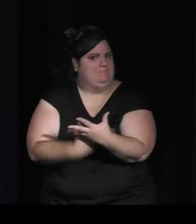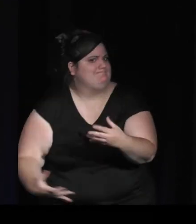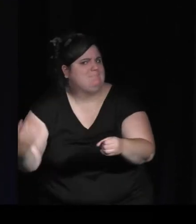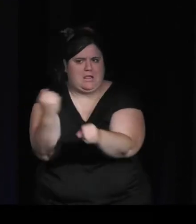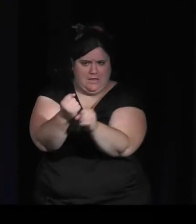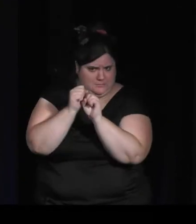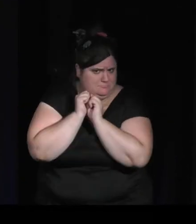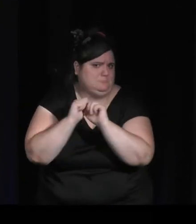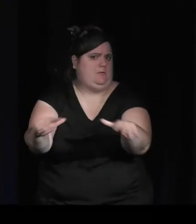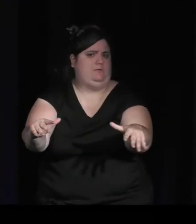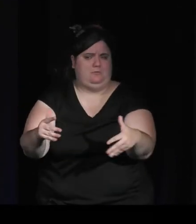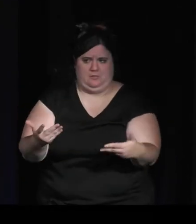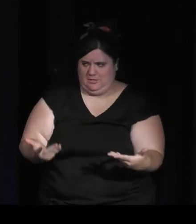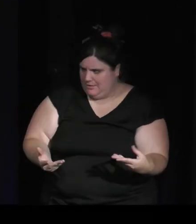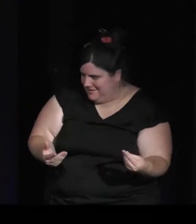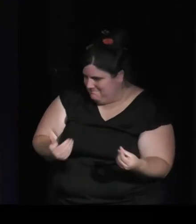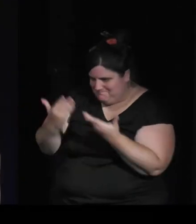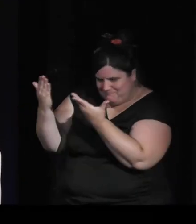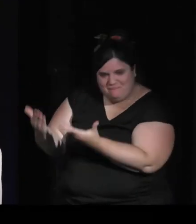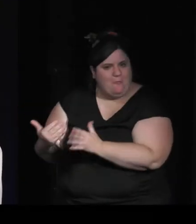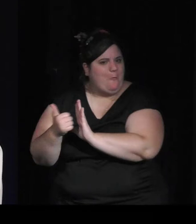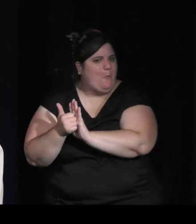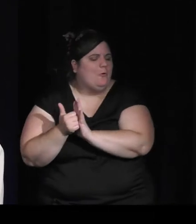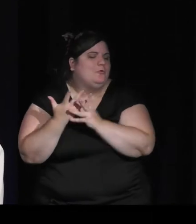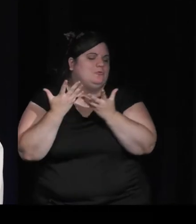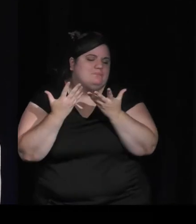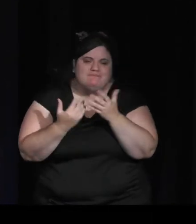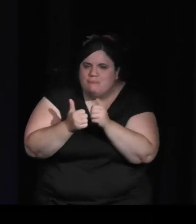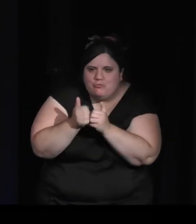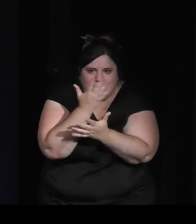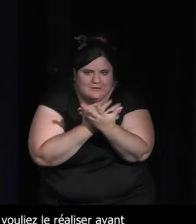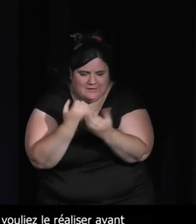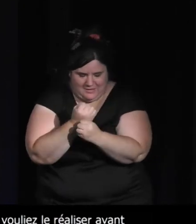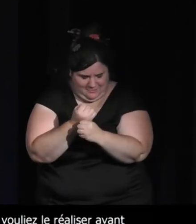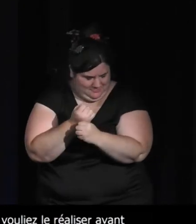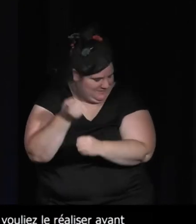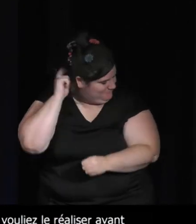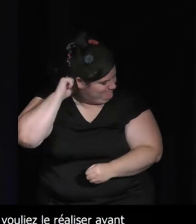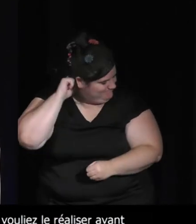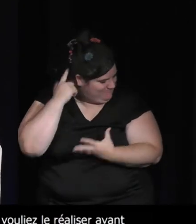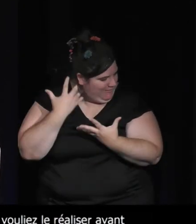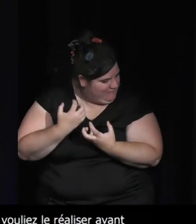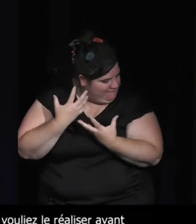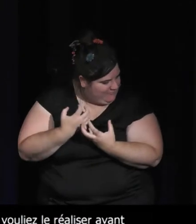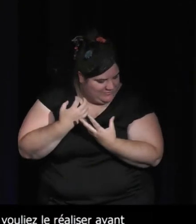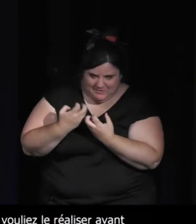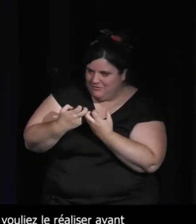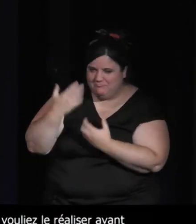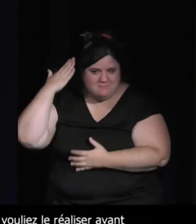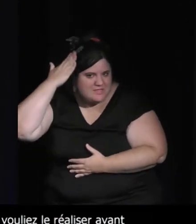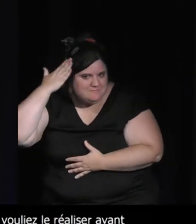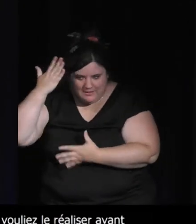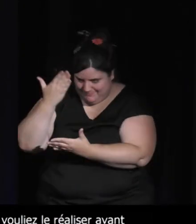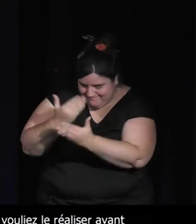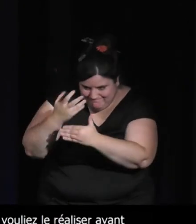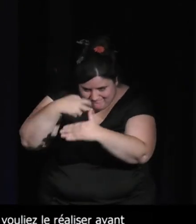une envie comme ça comment est-ce que quand on est créateur de jeux vidéo on se focalise comme ça sur cette proposition-là d'incarner un animal